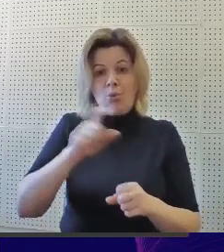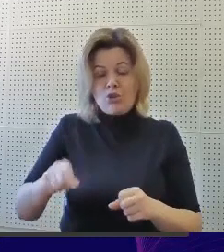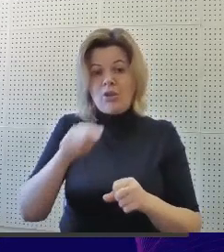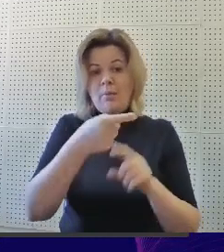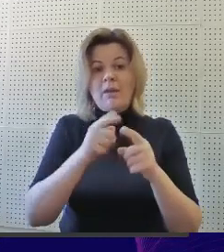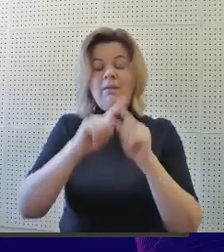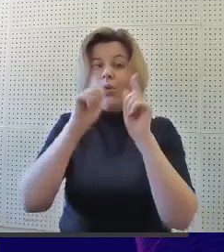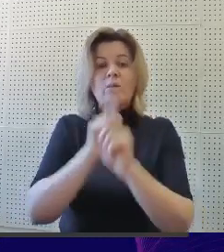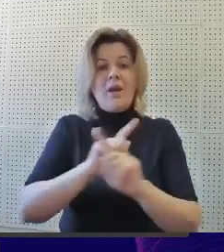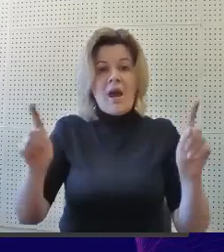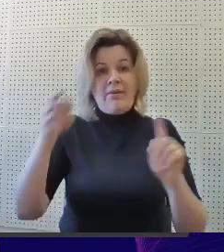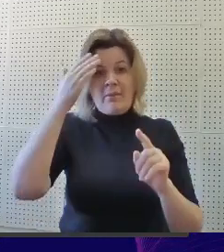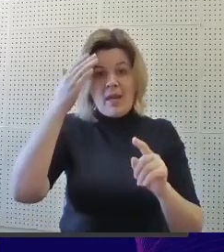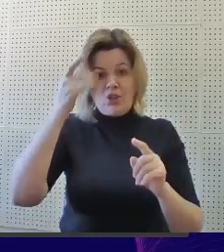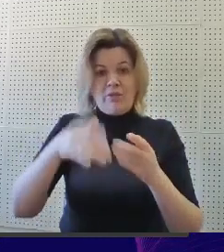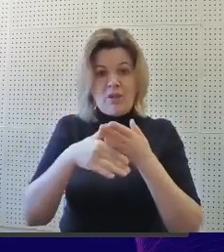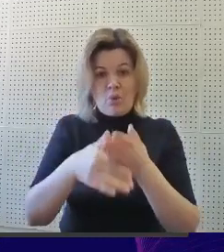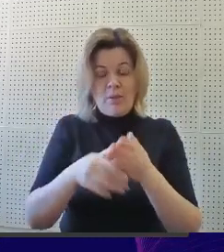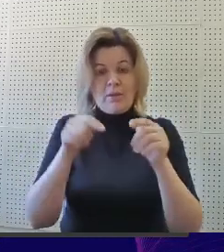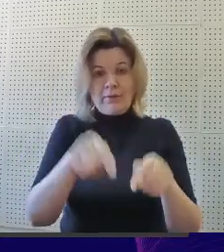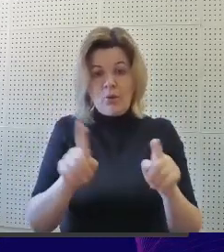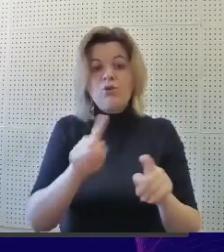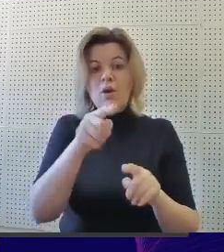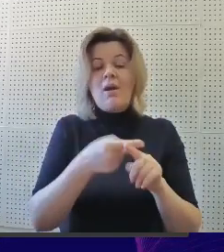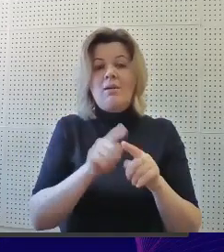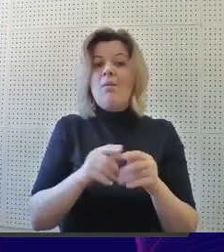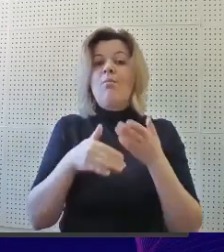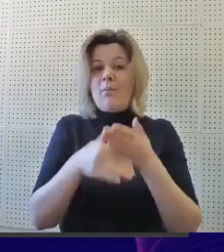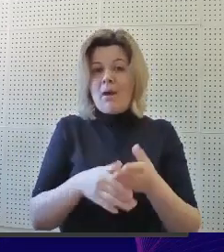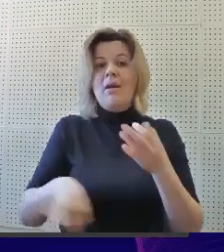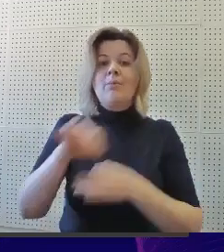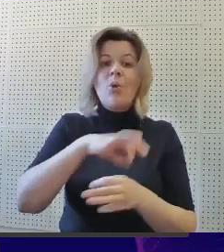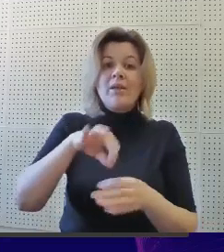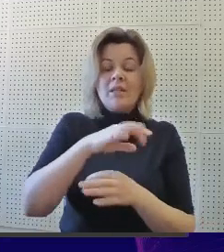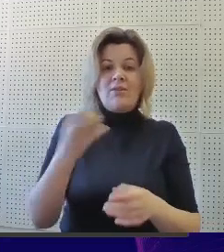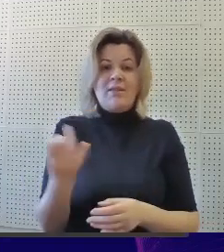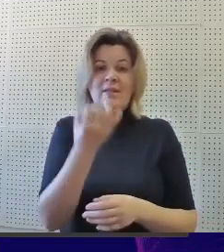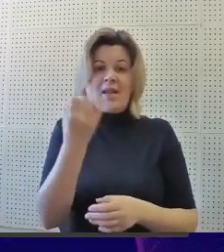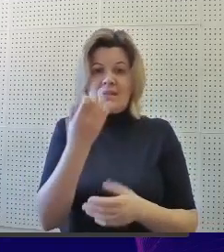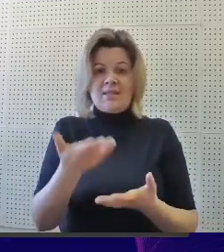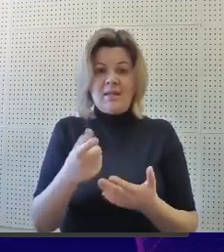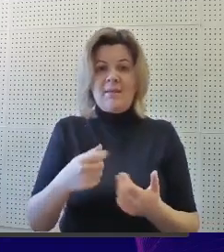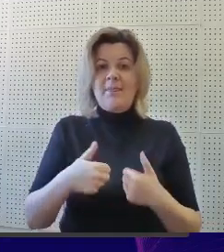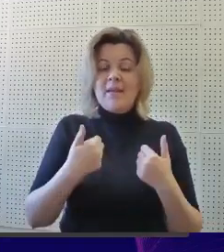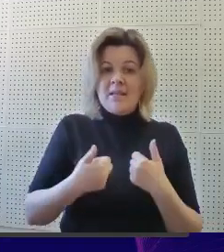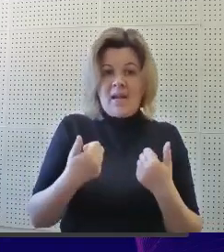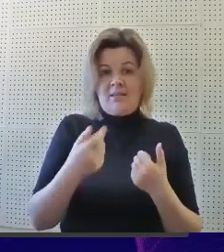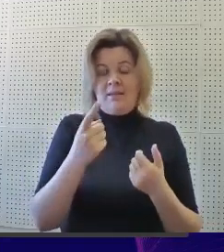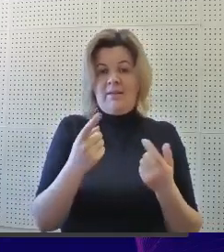этого уникального методического инструмента в том, что он помогает проектировать интересные занятия,